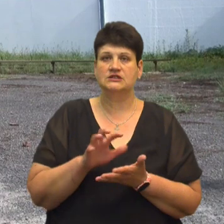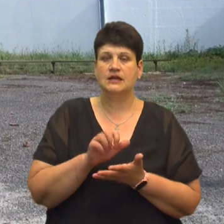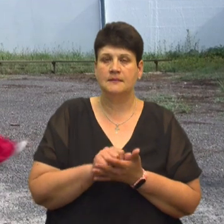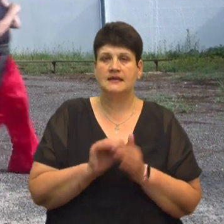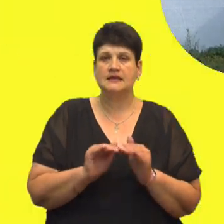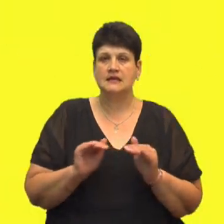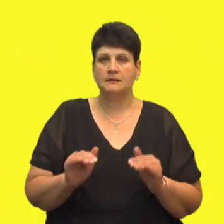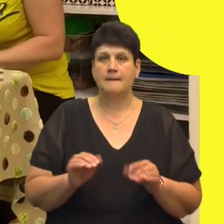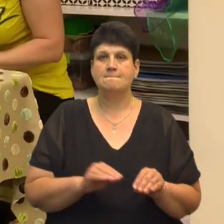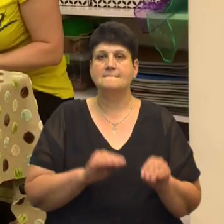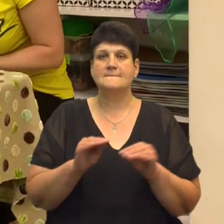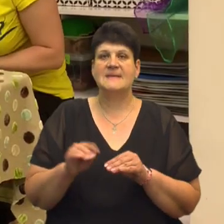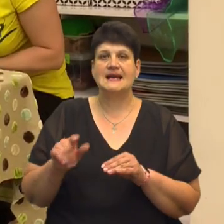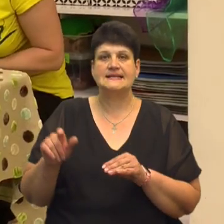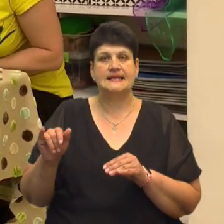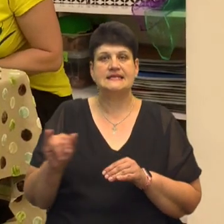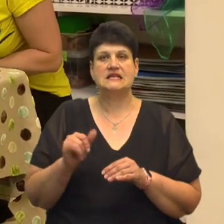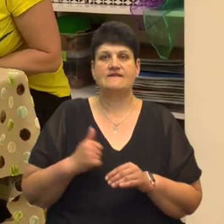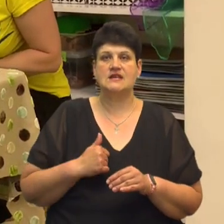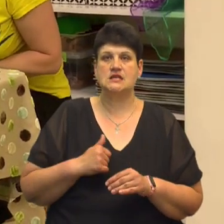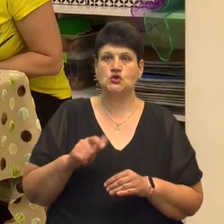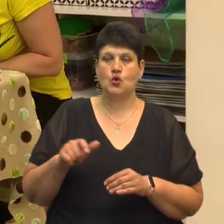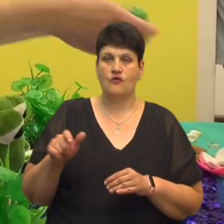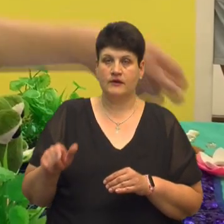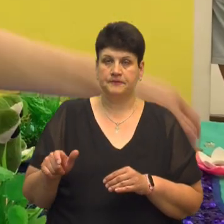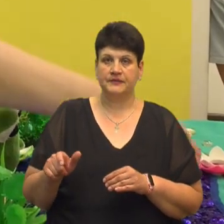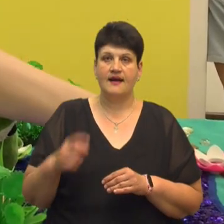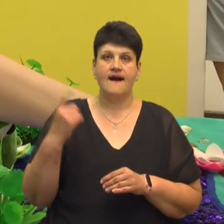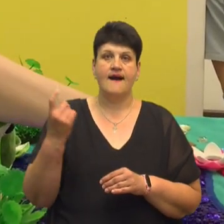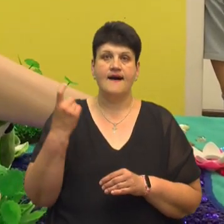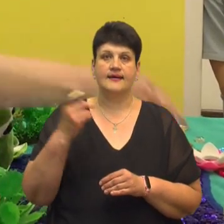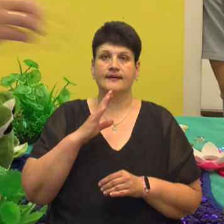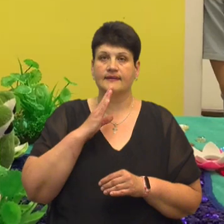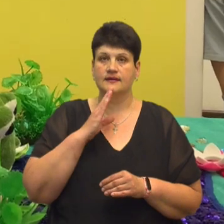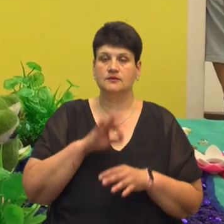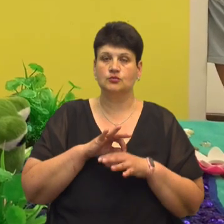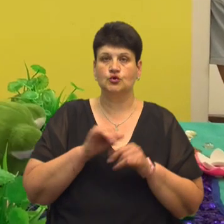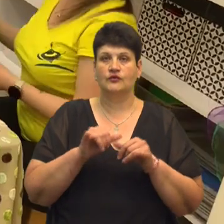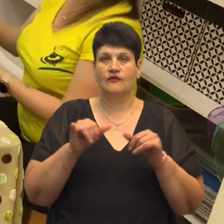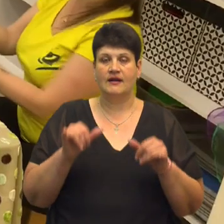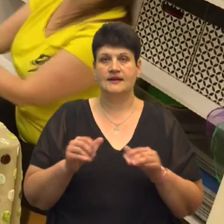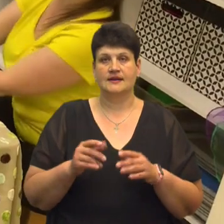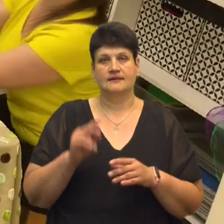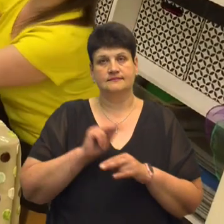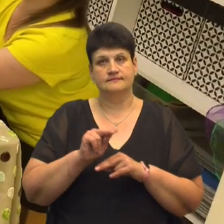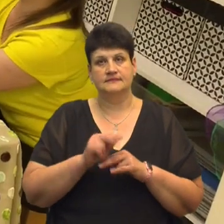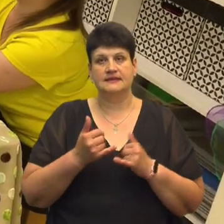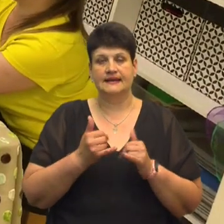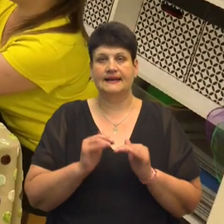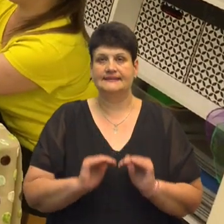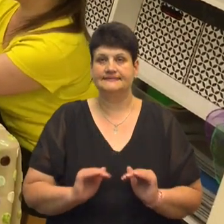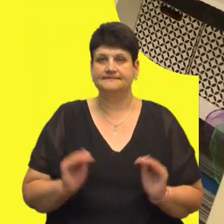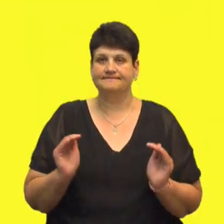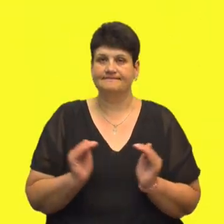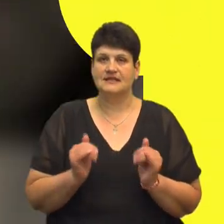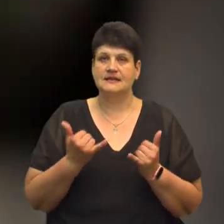військових. Харків'янка Віра Бетюк проводить розвивальні заняття для дошкільнят. Зараз займається зі ста дітьми.